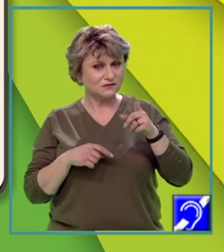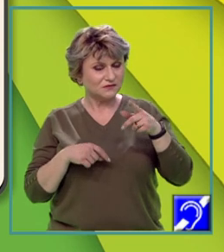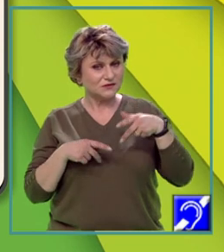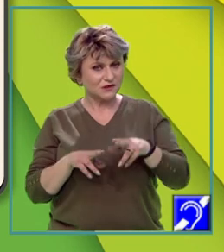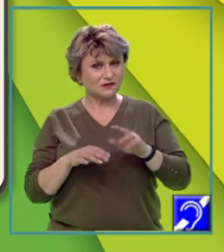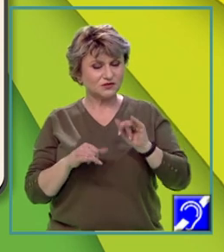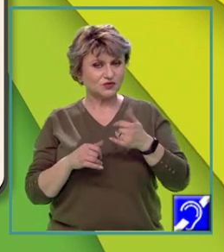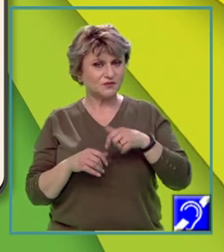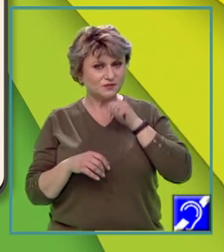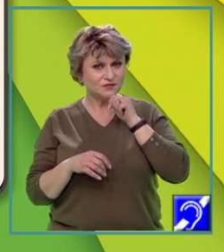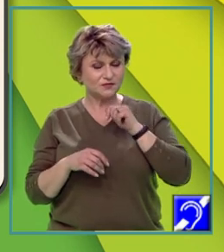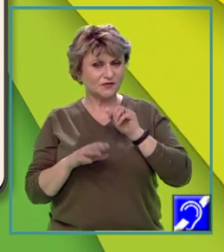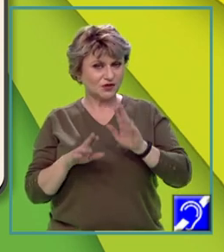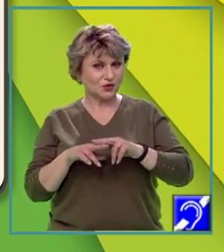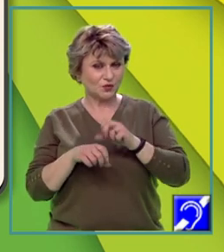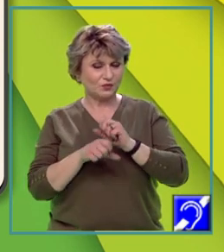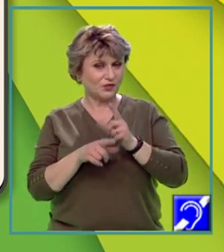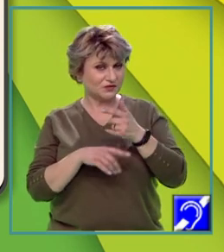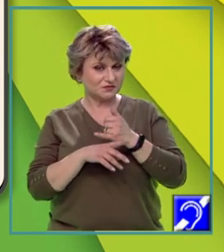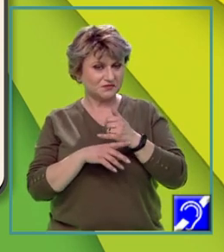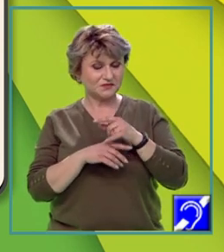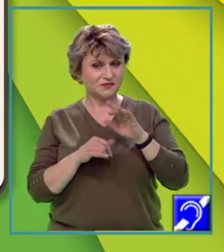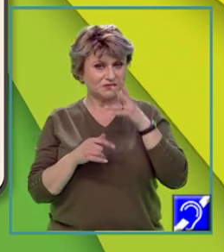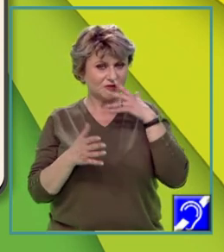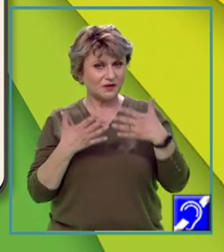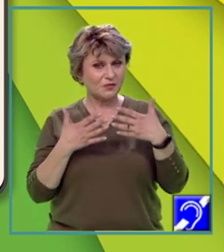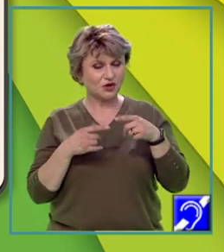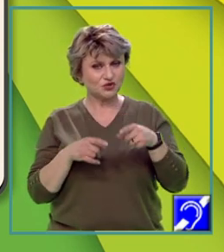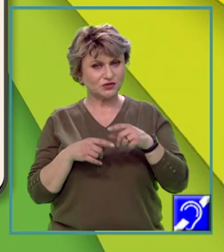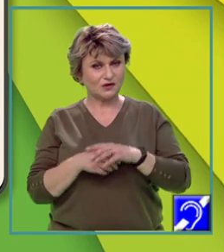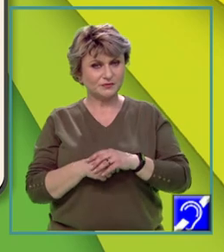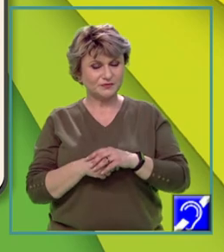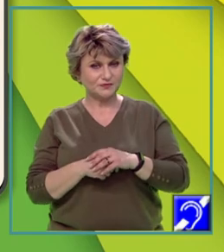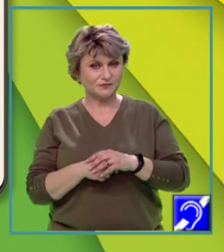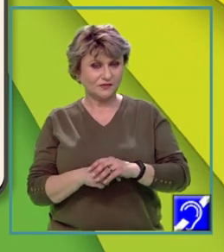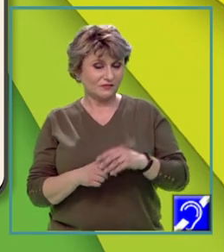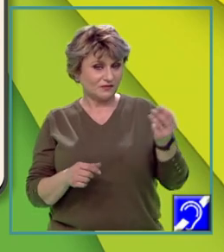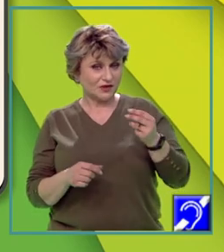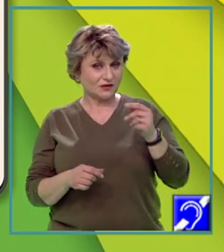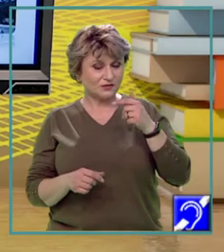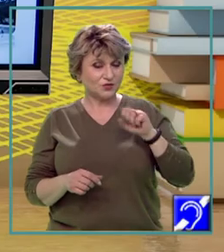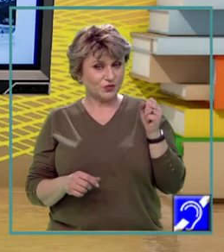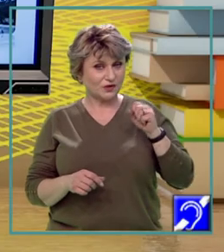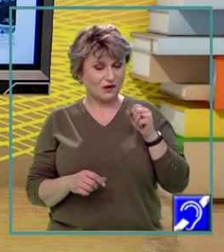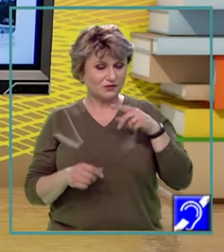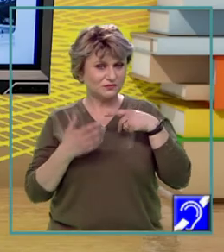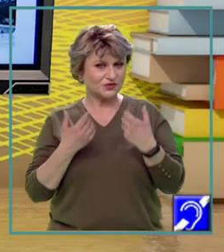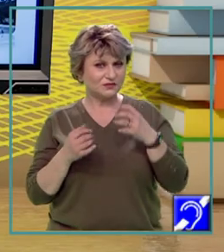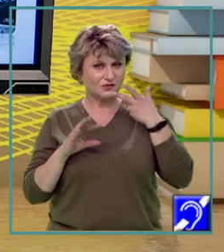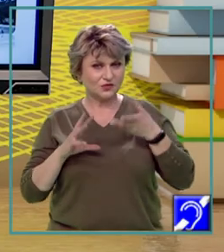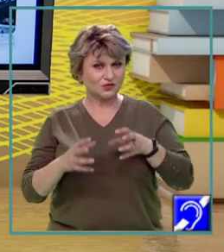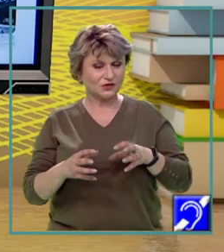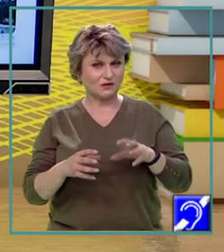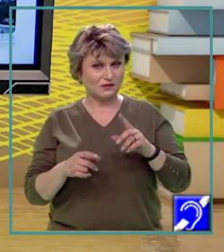complexă, așa cum se poate observa și în imaginele alăturate. Peisajul rural se remarcă printr-o concentrare